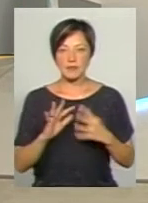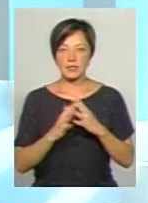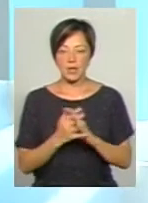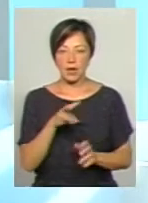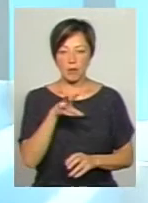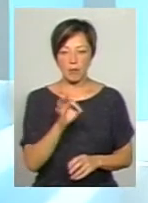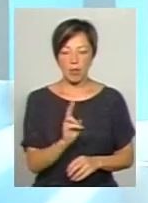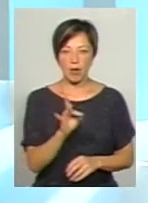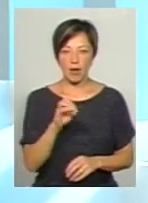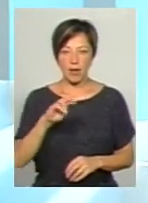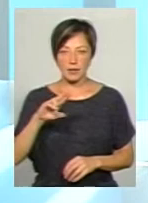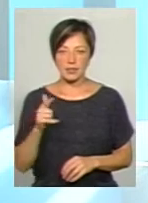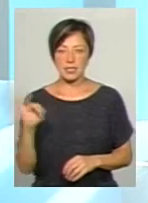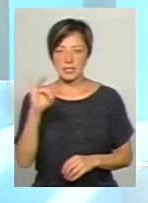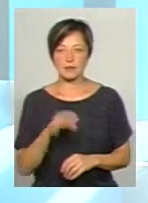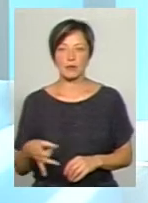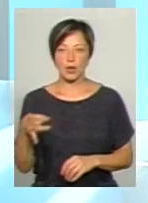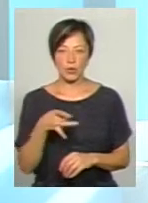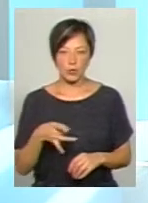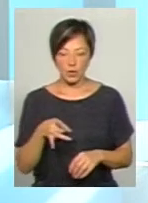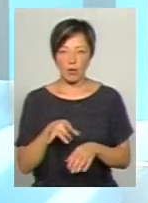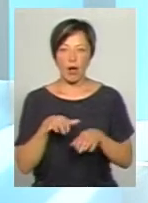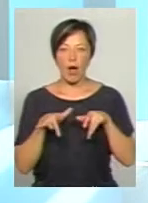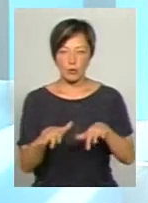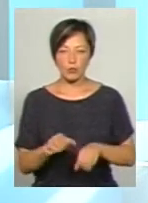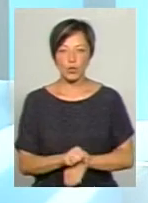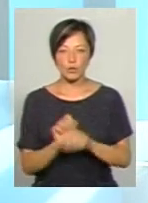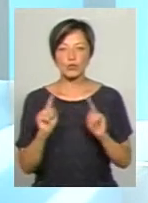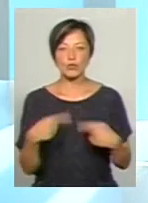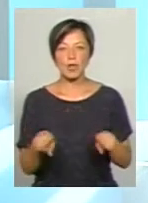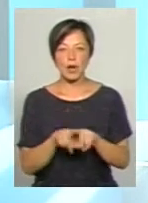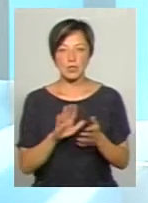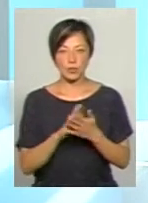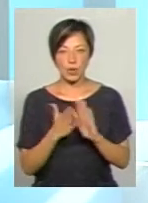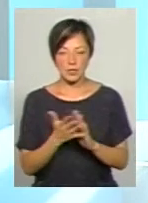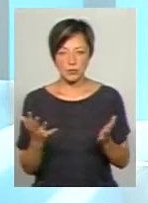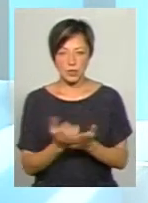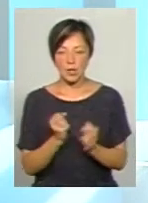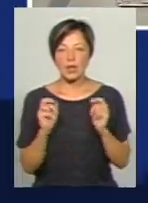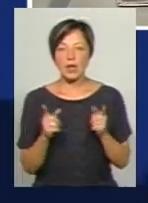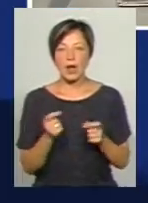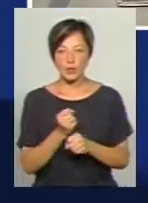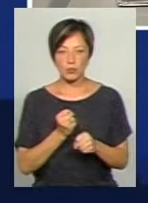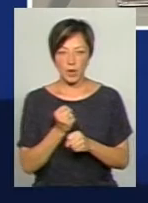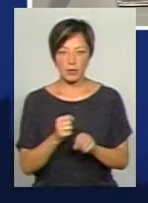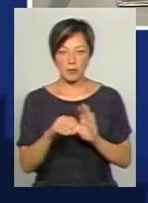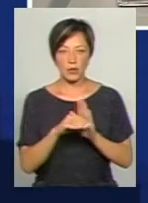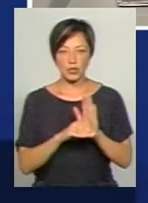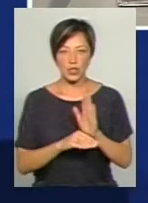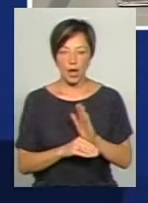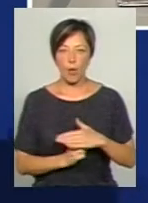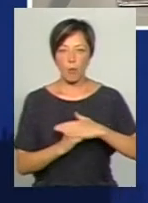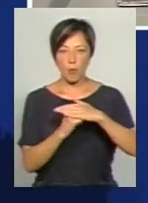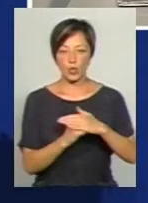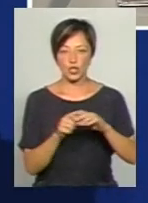Мокреці з Яславського району там батьків давались до акції протесту. Чому складається така ситуація, як розроблялась мережа опорних